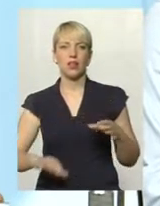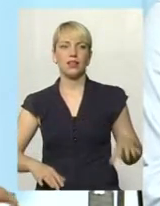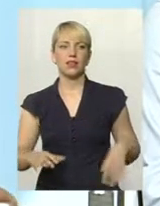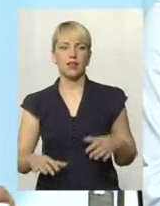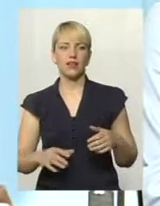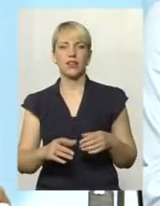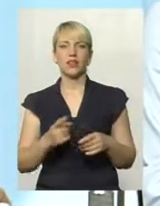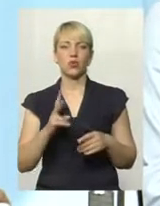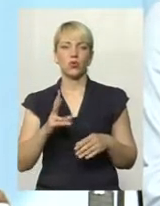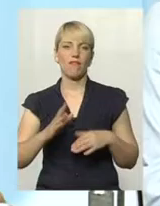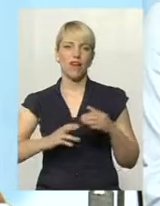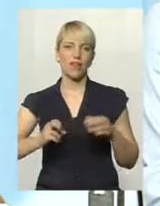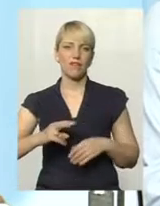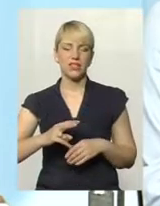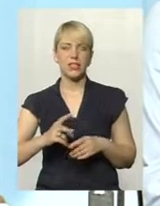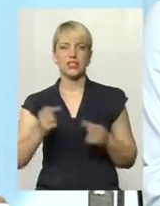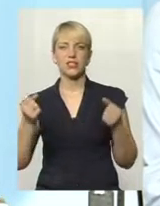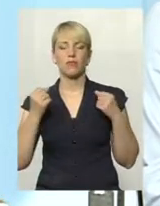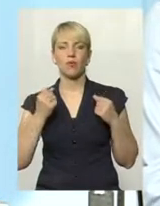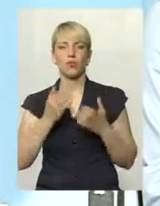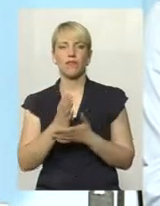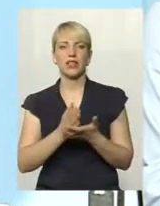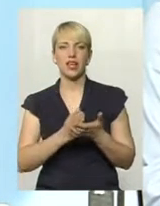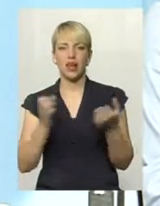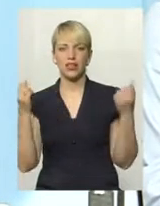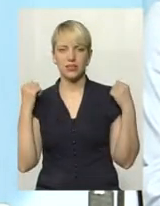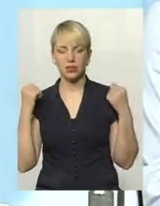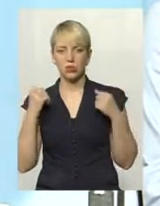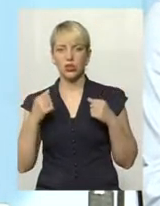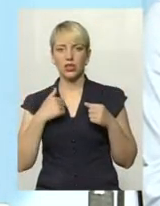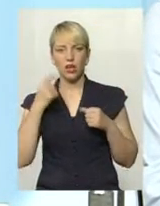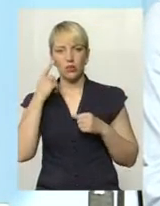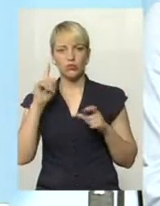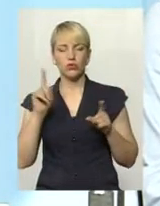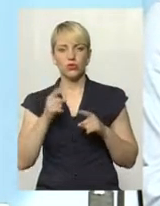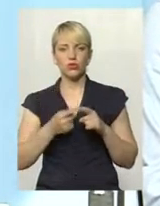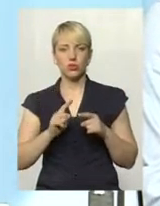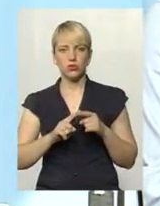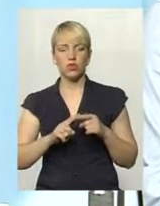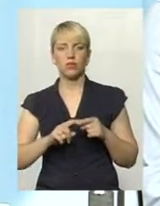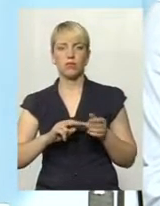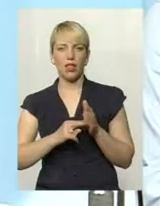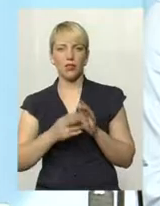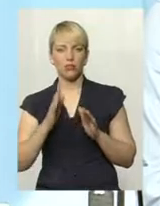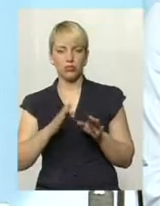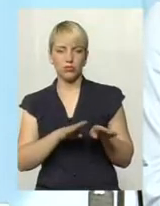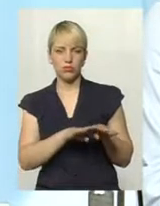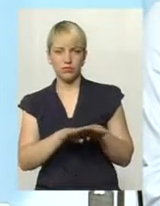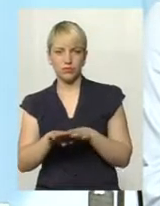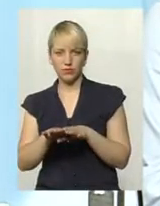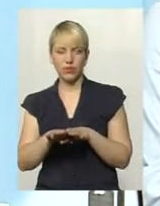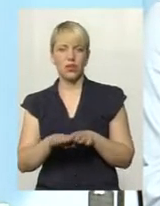-провідних, фахівців спорту, ветеранів кращих. Я думаю, що ми цю планку будемо старатися тримати,